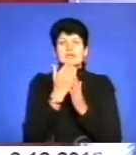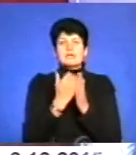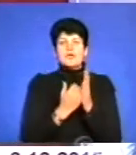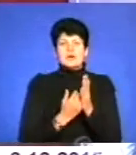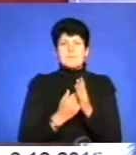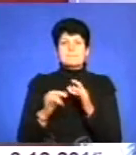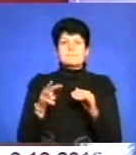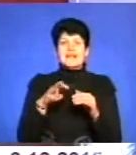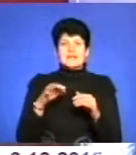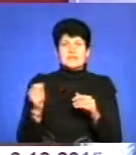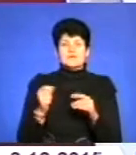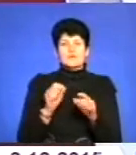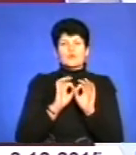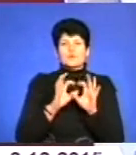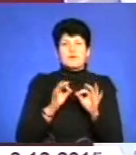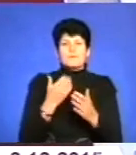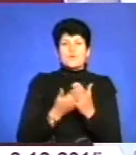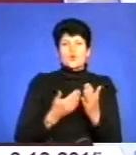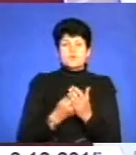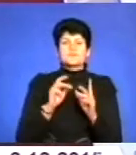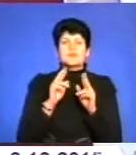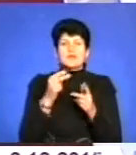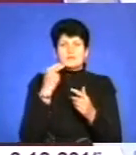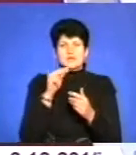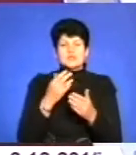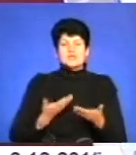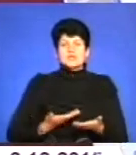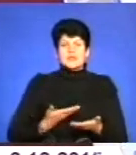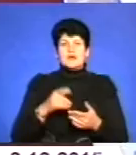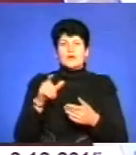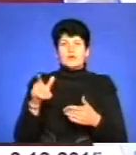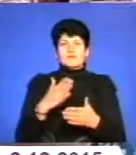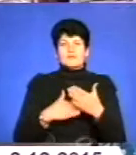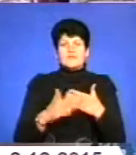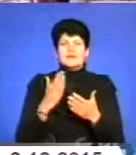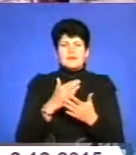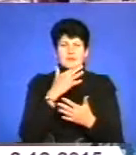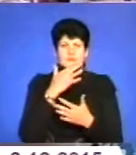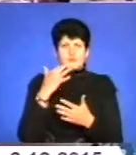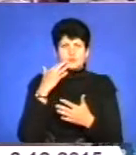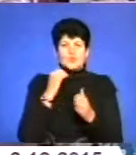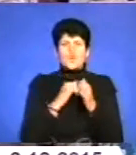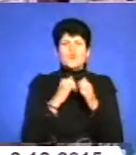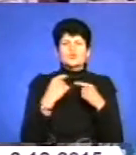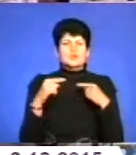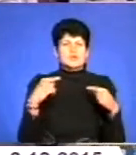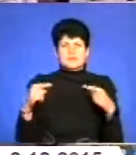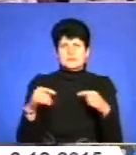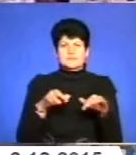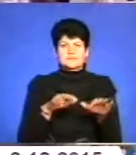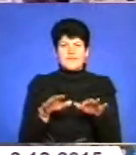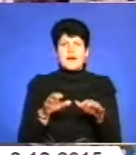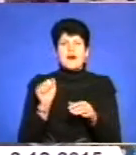механізмів, обґрунтуванні пропозиції, як поліпшити життя людям-інвалідам, є багато. У кожного різні функції –